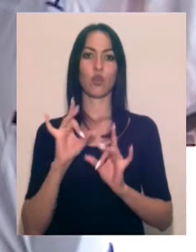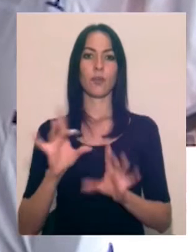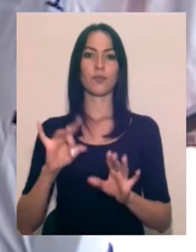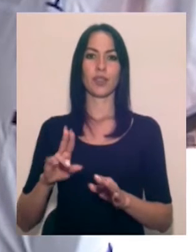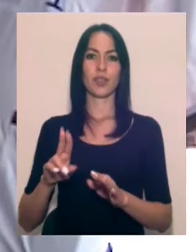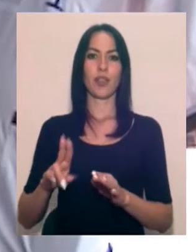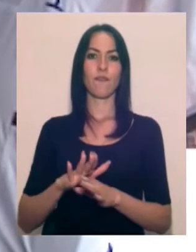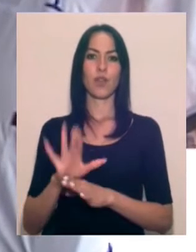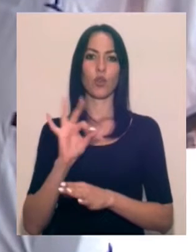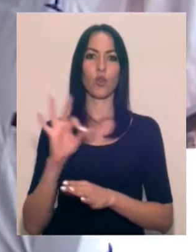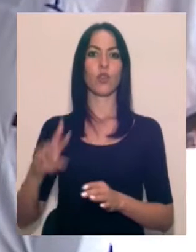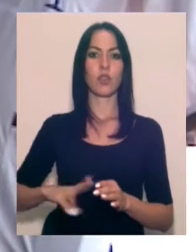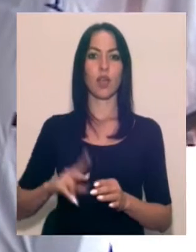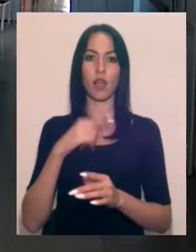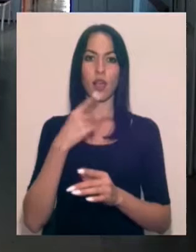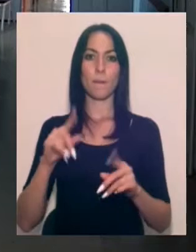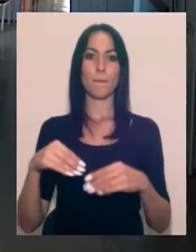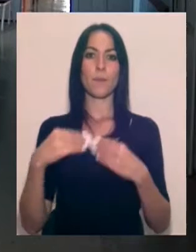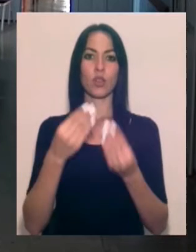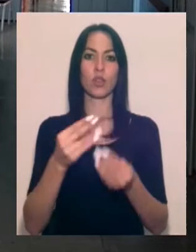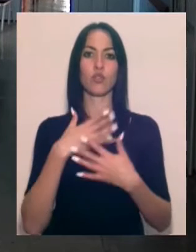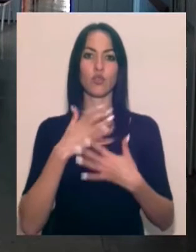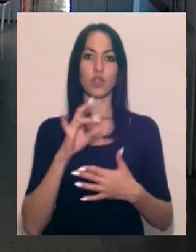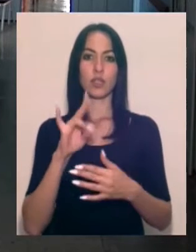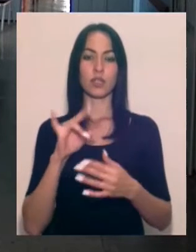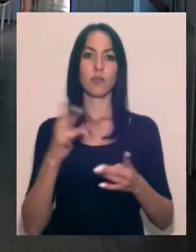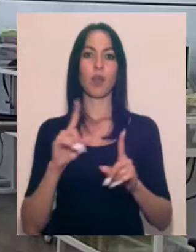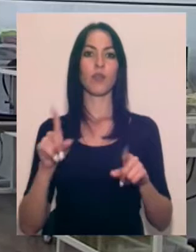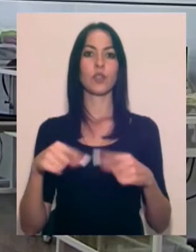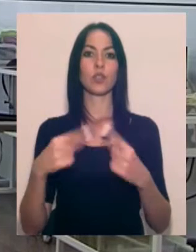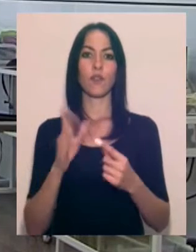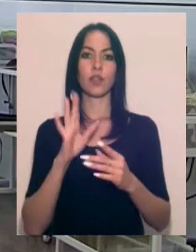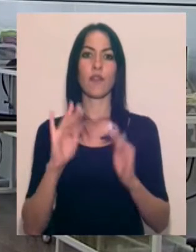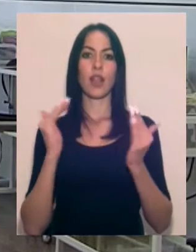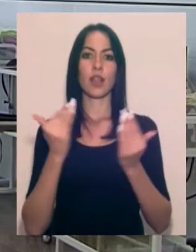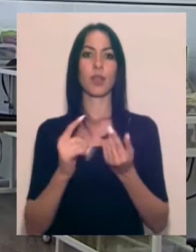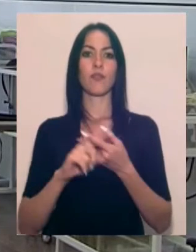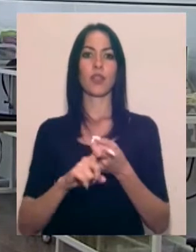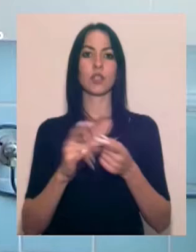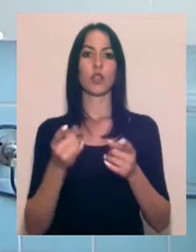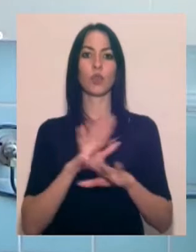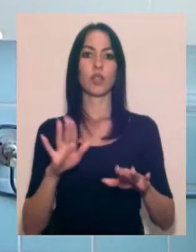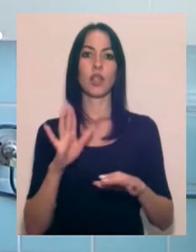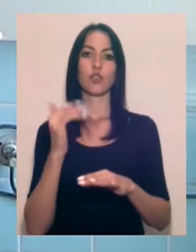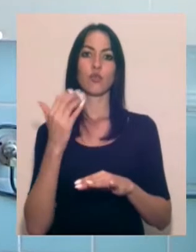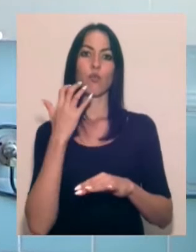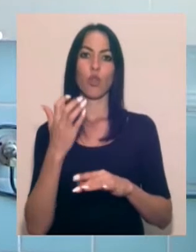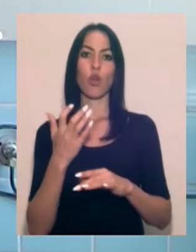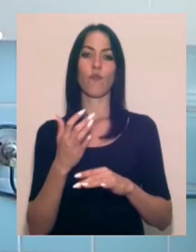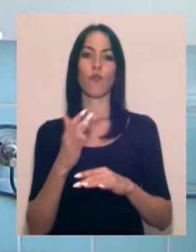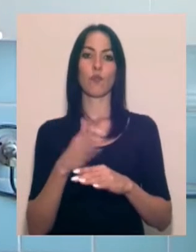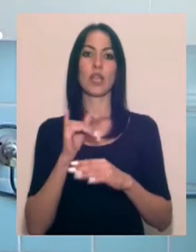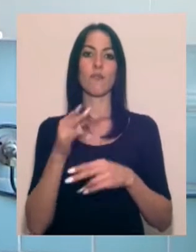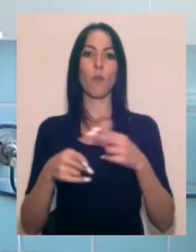систему подачі кисню мають відновити в реанімаційному, інфекційному, дитячому, пологовому відділеннях та в операційному блоці. На даний час